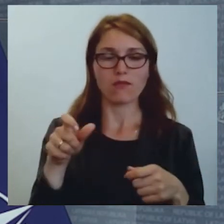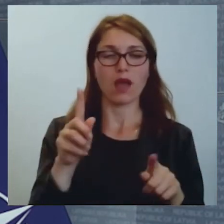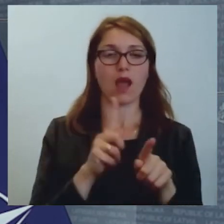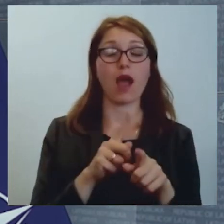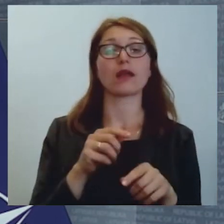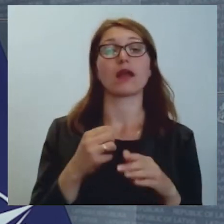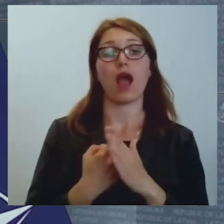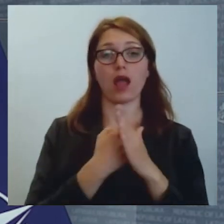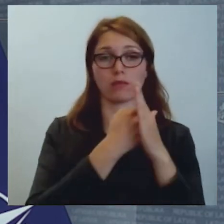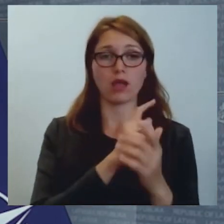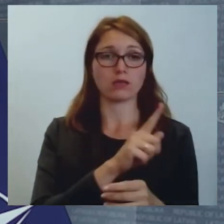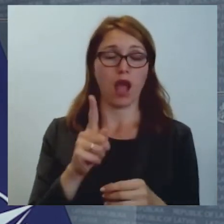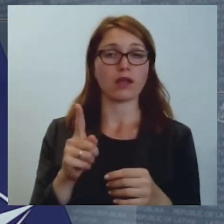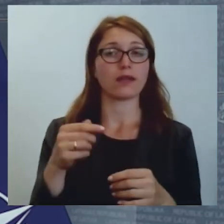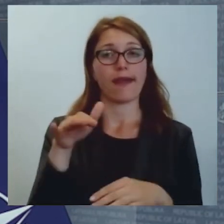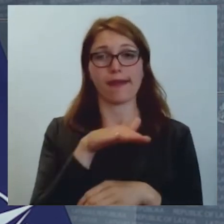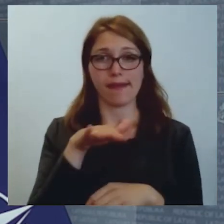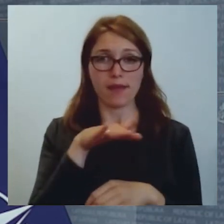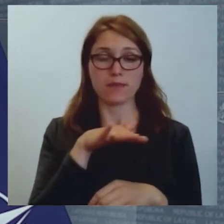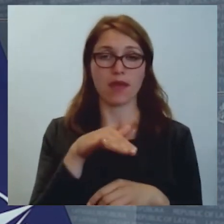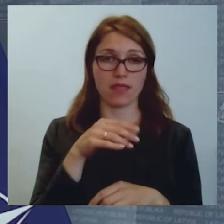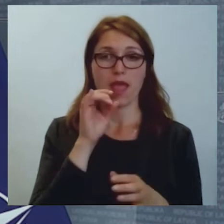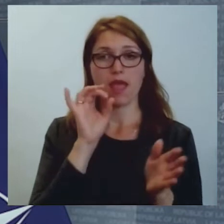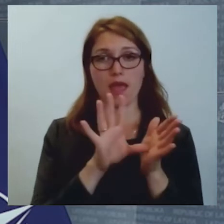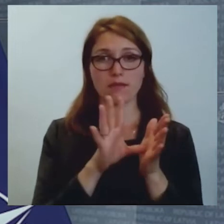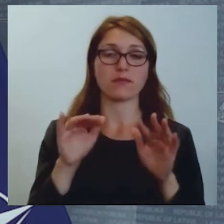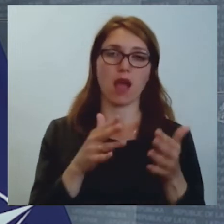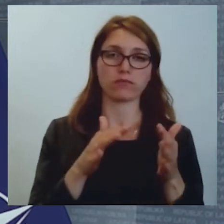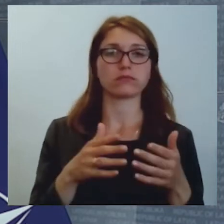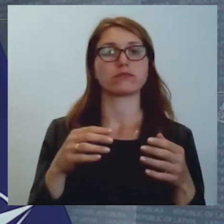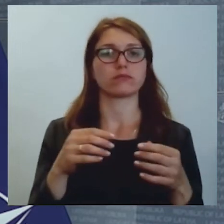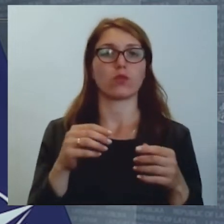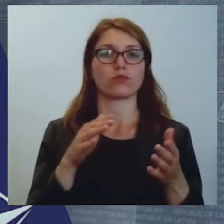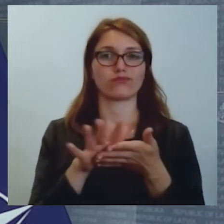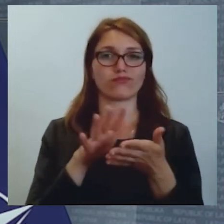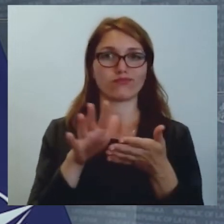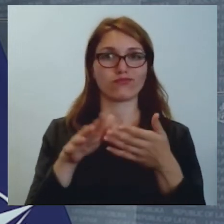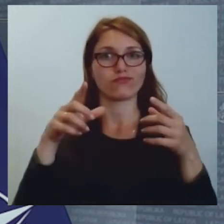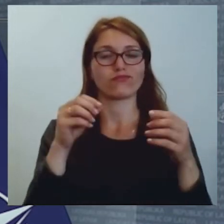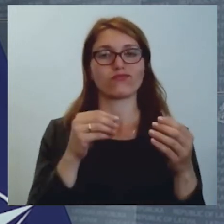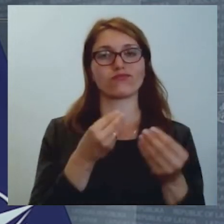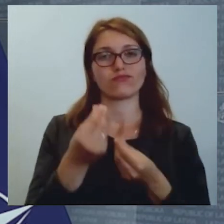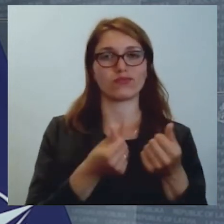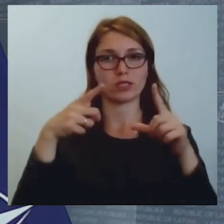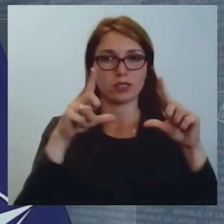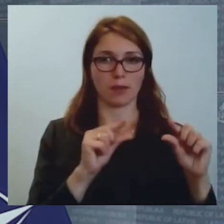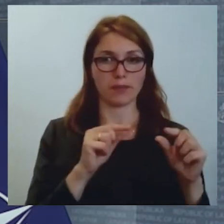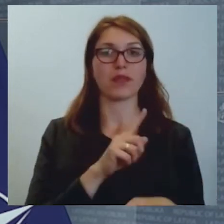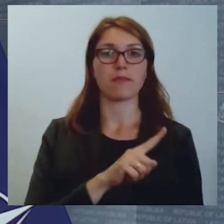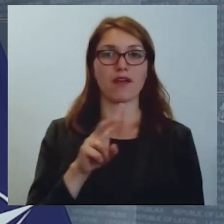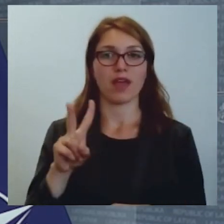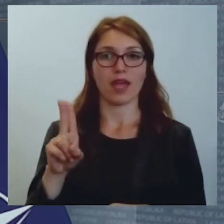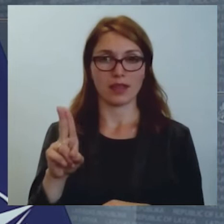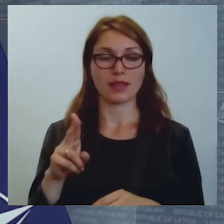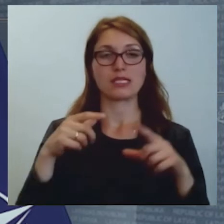atbalsts katrai mājsēmniecībai energoresursu samazināšanā. Ticiet man, pēvējiem samazināšana dod stipri